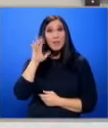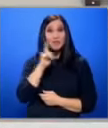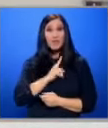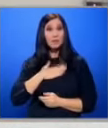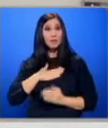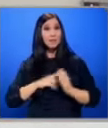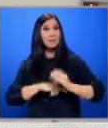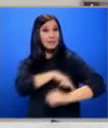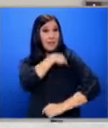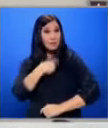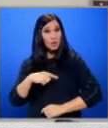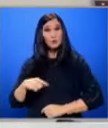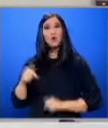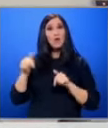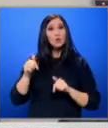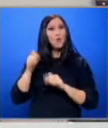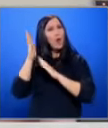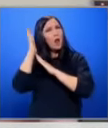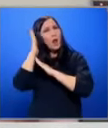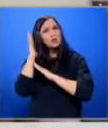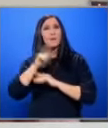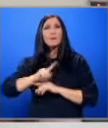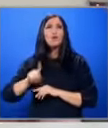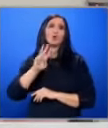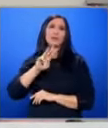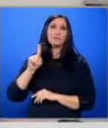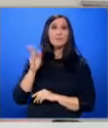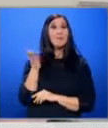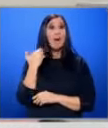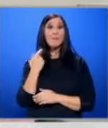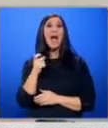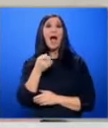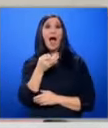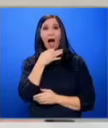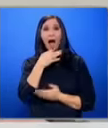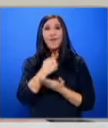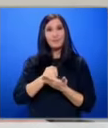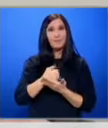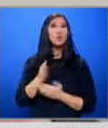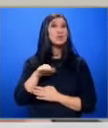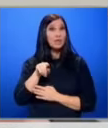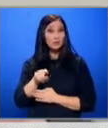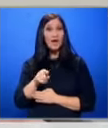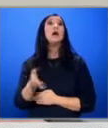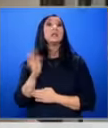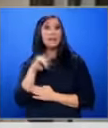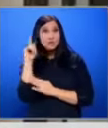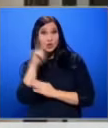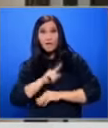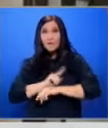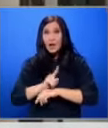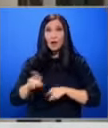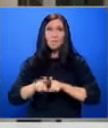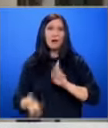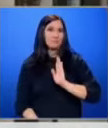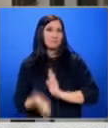температура Бяхме тук, лежахме до 31 Бяхме на антибиотик след това И на следващия ден Веднага пак